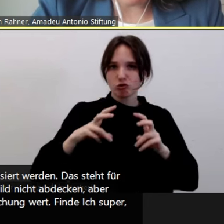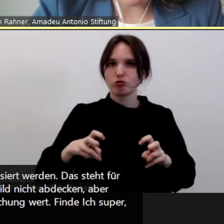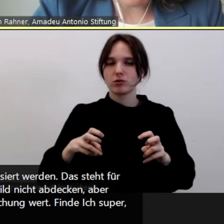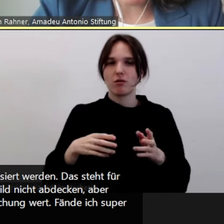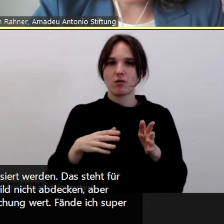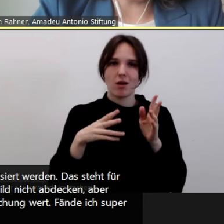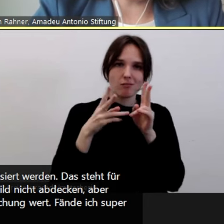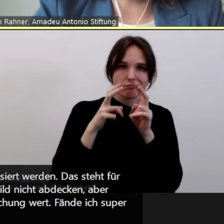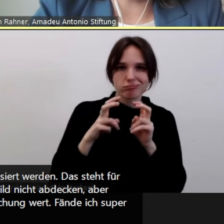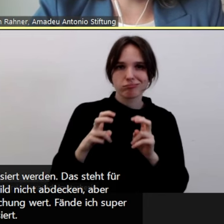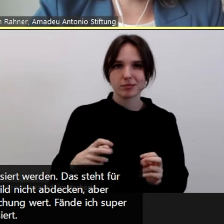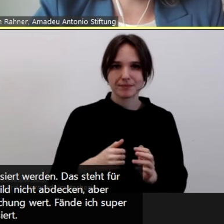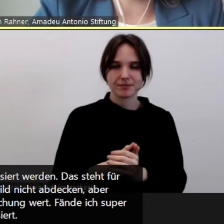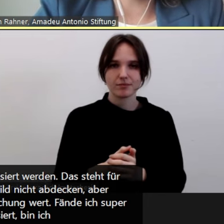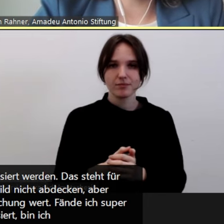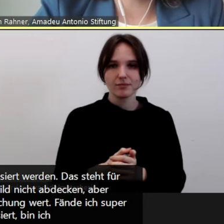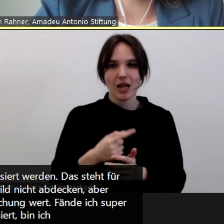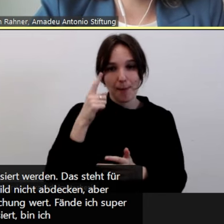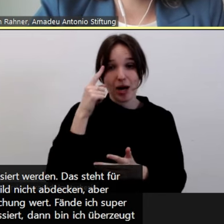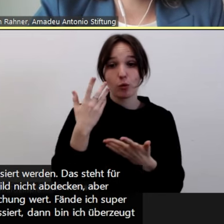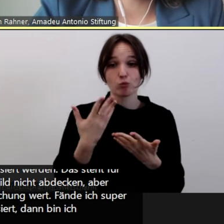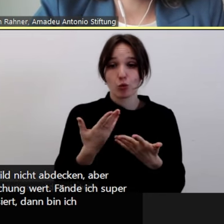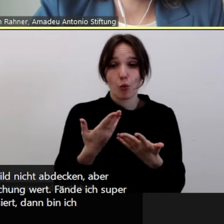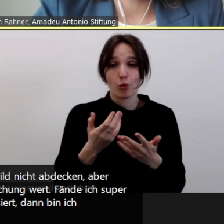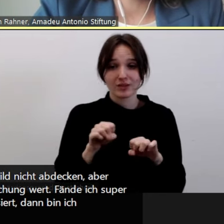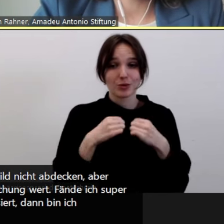Aber dass das auf jeden Fall passiert, da bin ich von überzeugt.